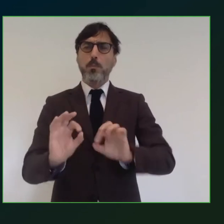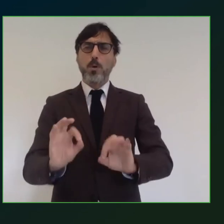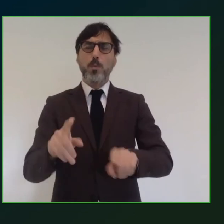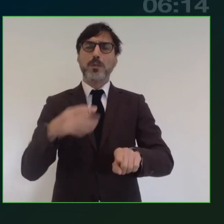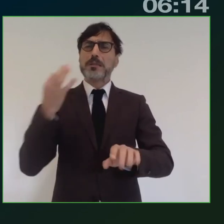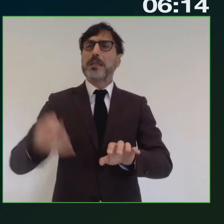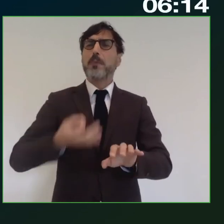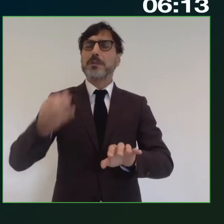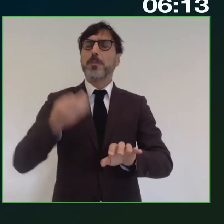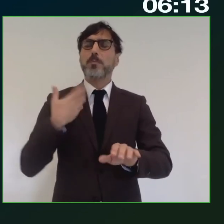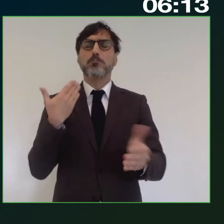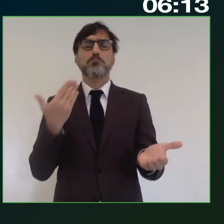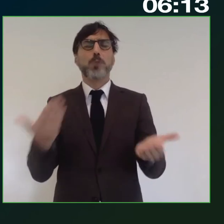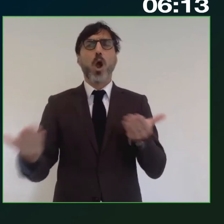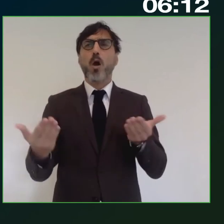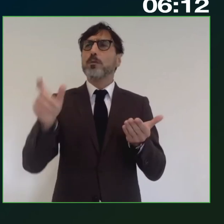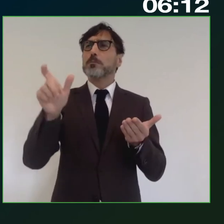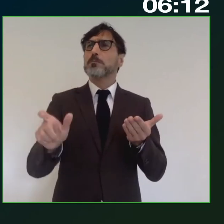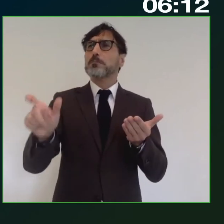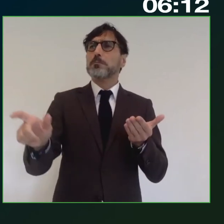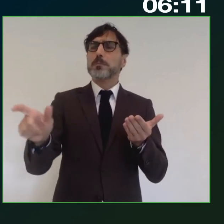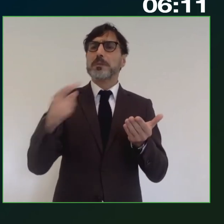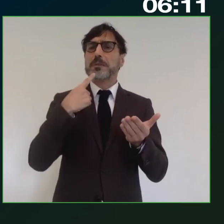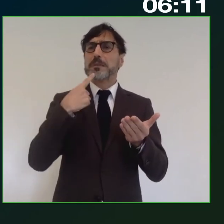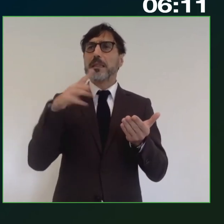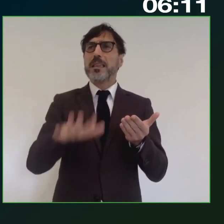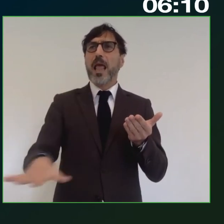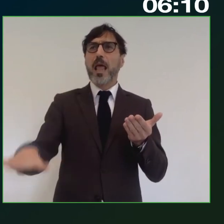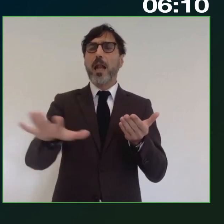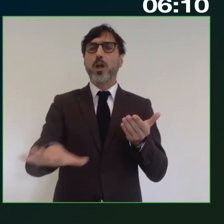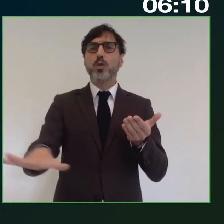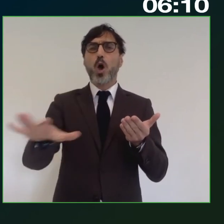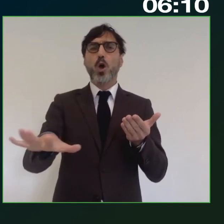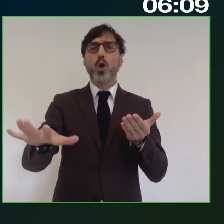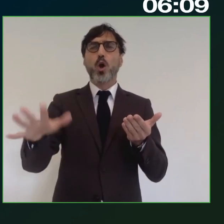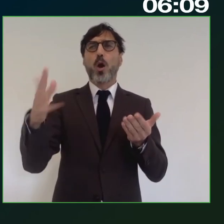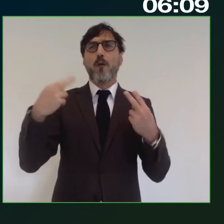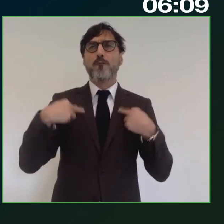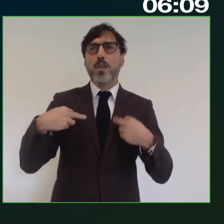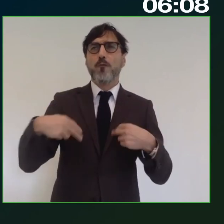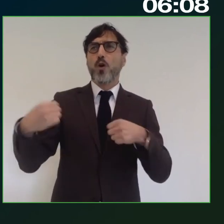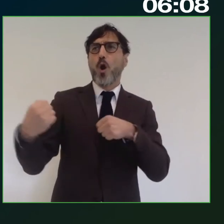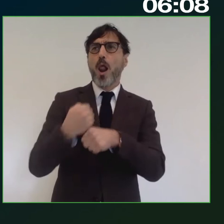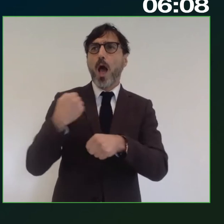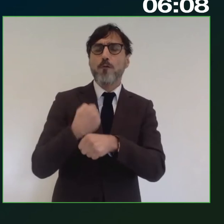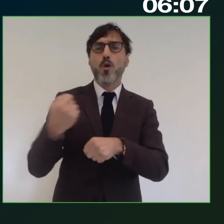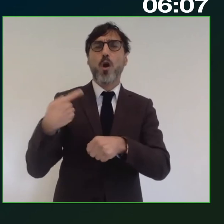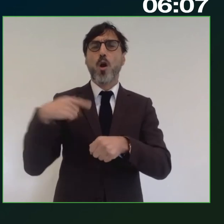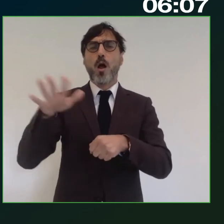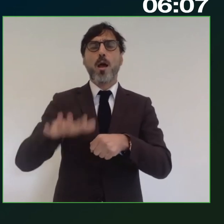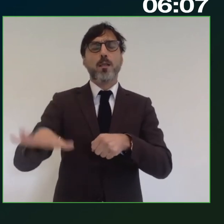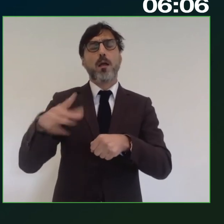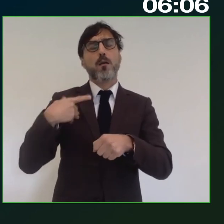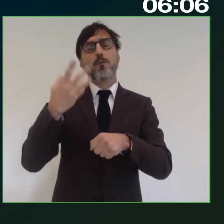sempre con i soggetti che sul territorio vivono, lavorano e chiedono anche alla